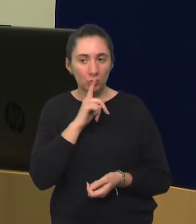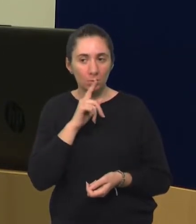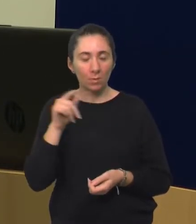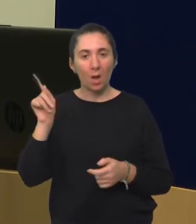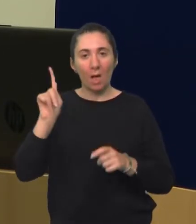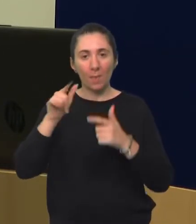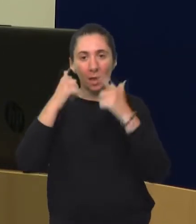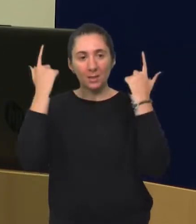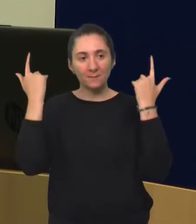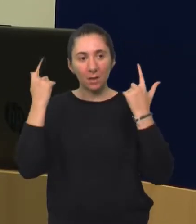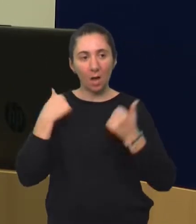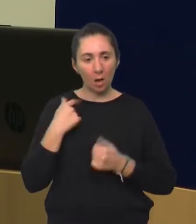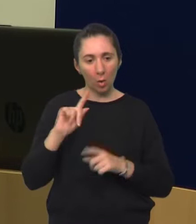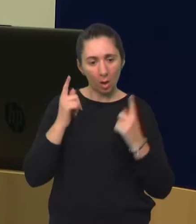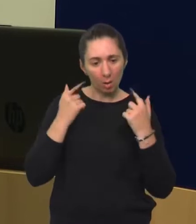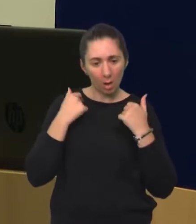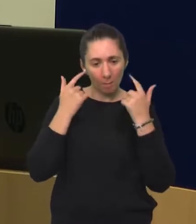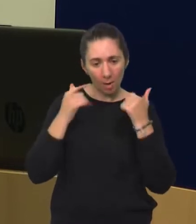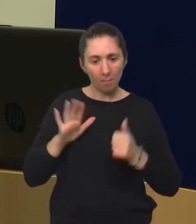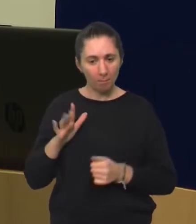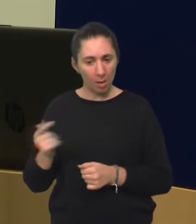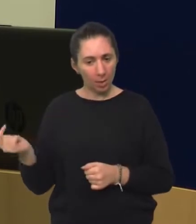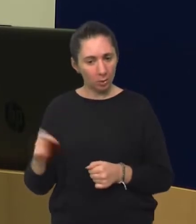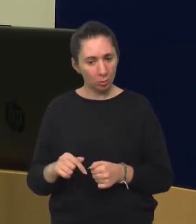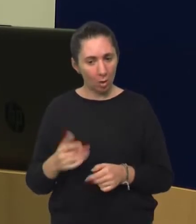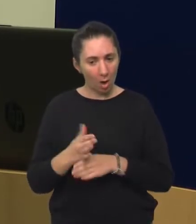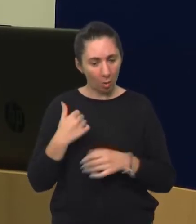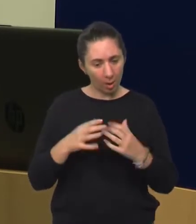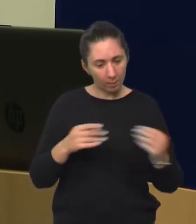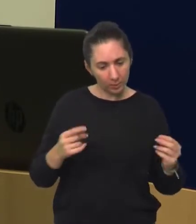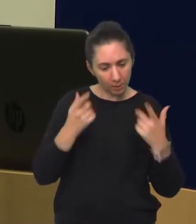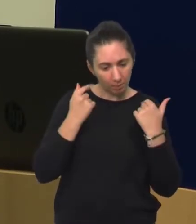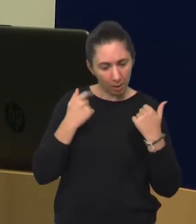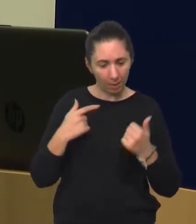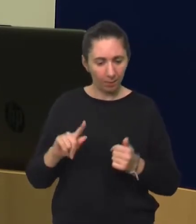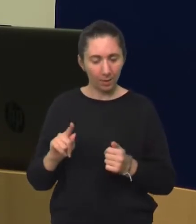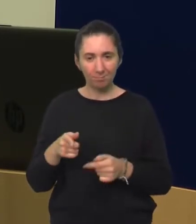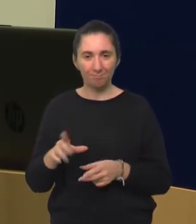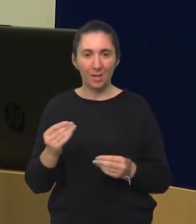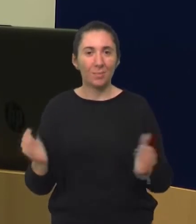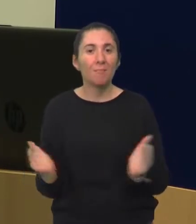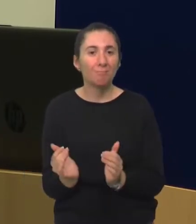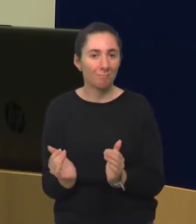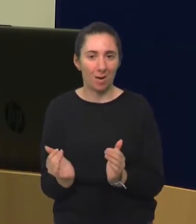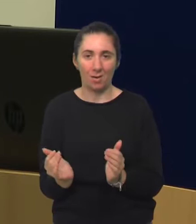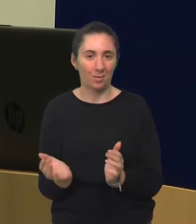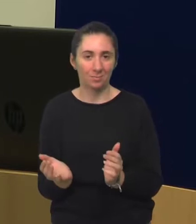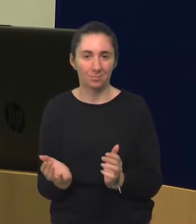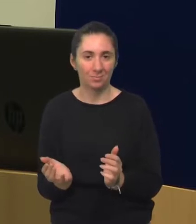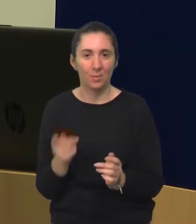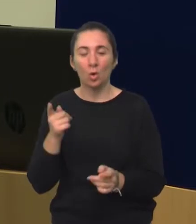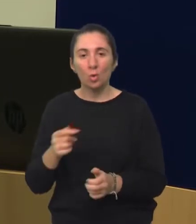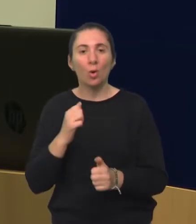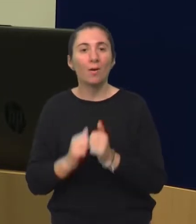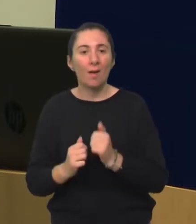ako ja ne budem plakao, onda ako budem plakao, moja mama će doći, a ako prestanem plakati, ne, pre mali su. Pre mali su i to je zapravo najgora